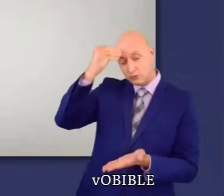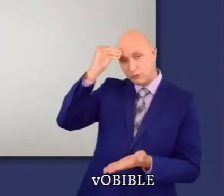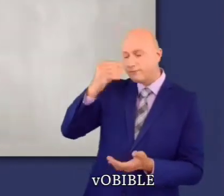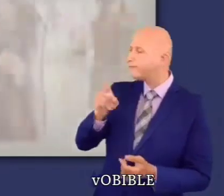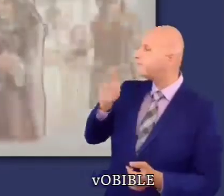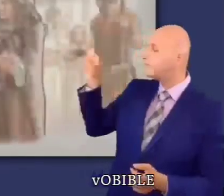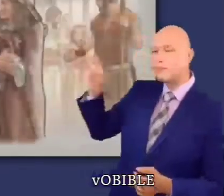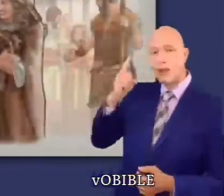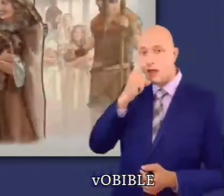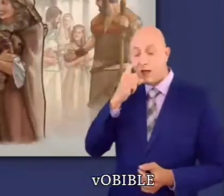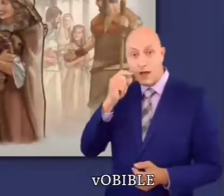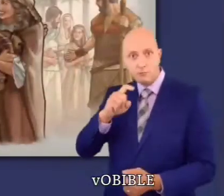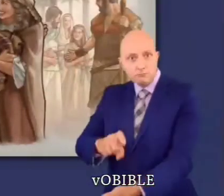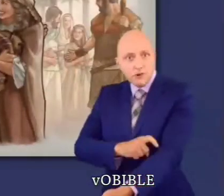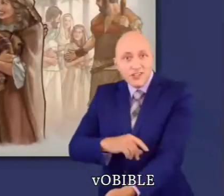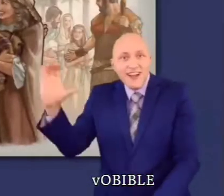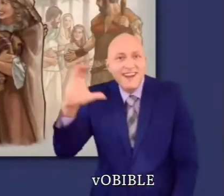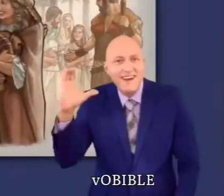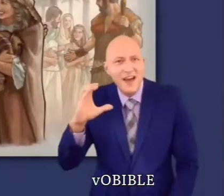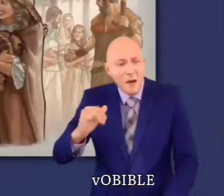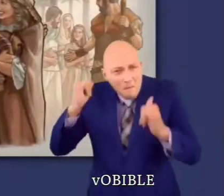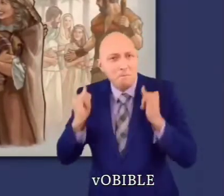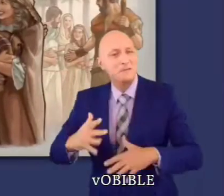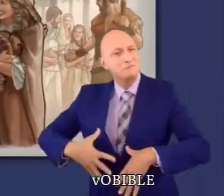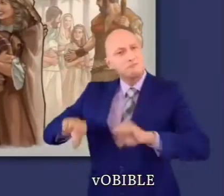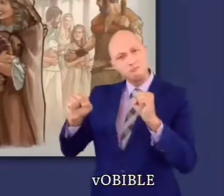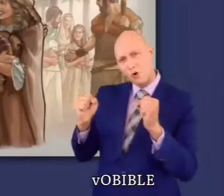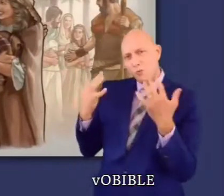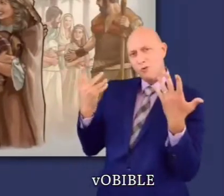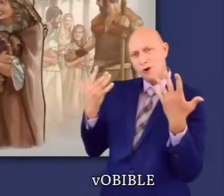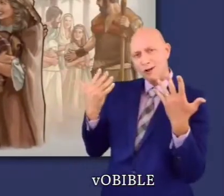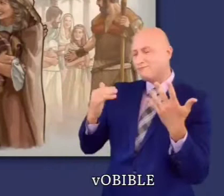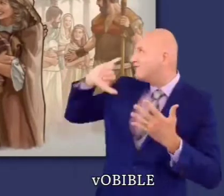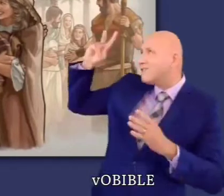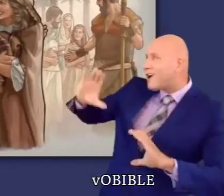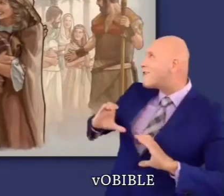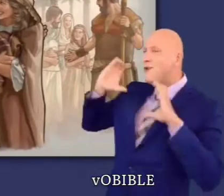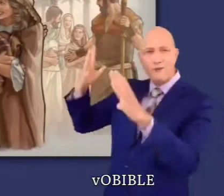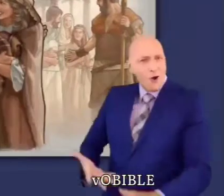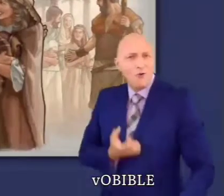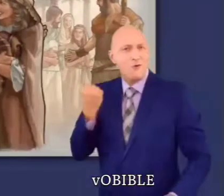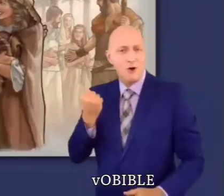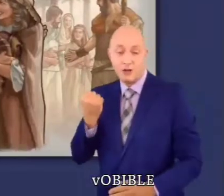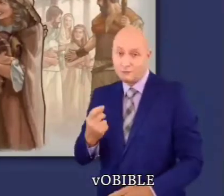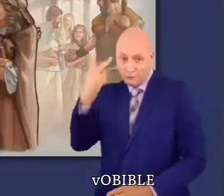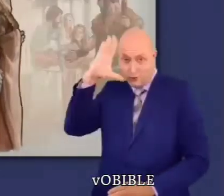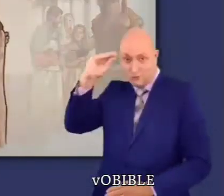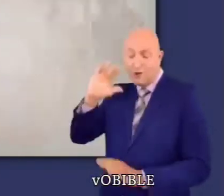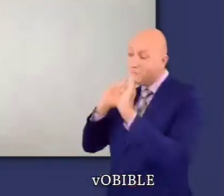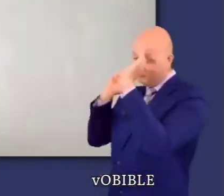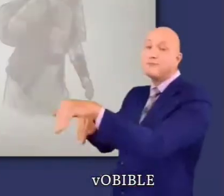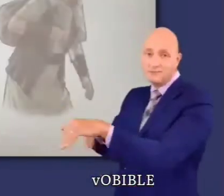Bien que cananéenne, Rahab a été sauvée parce qu'elle a obéi aux espions et qu'elle a courageusement manifesté sa foi en Jéhovah.